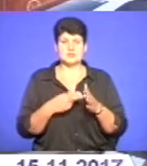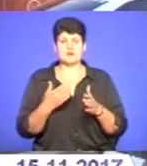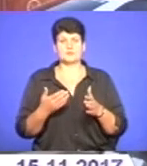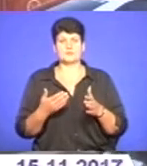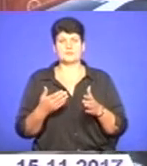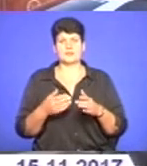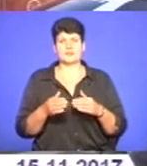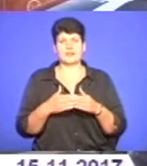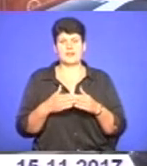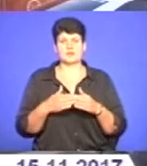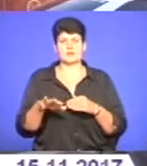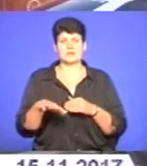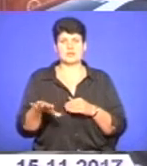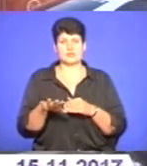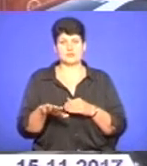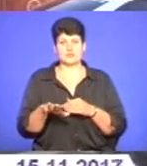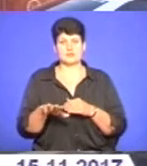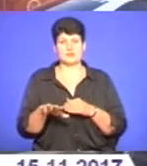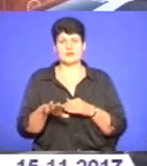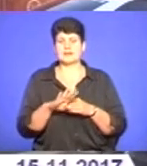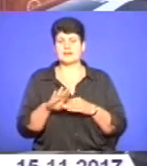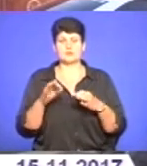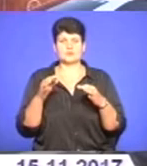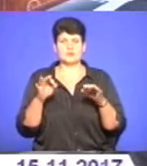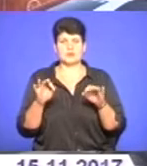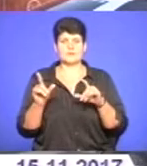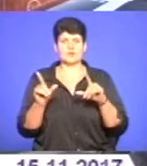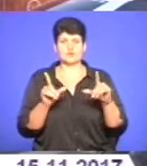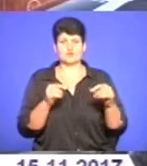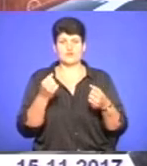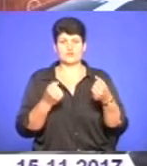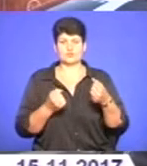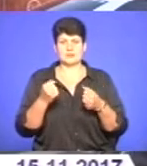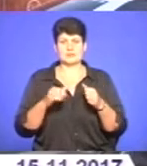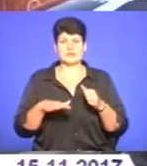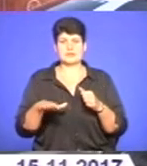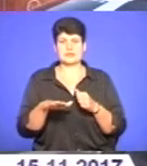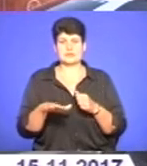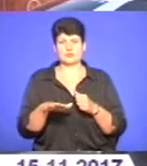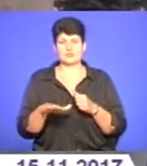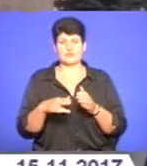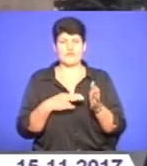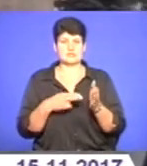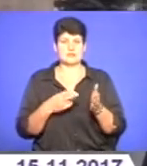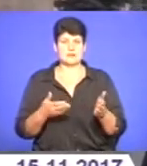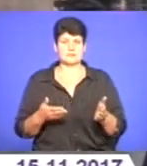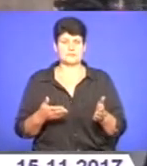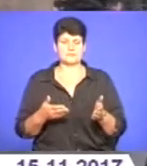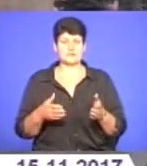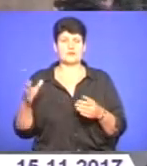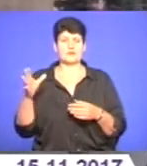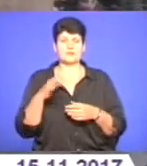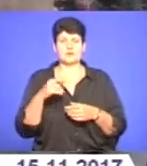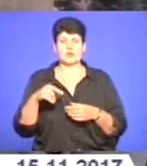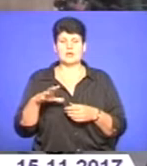прилеглої території і не допускали пропуску автомобілів та людей на територію вакзалів. Всіх людей